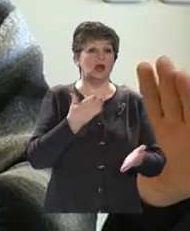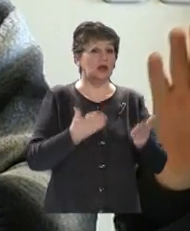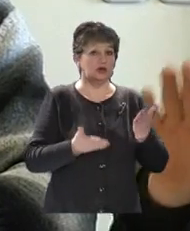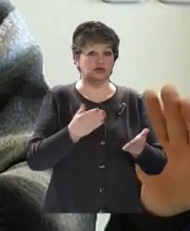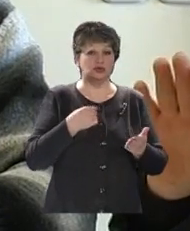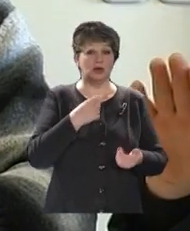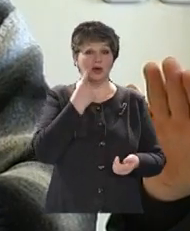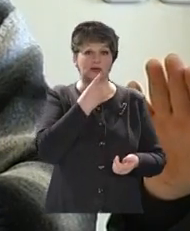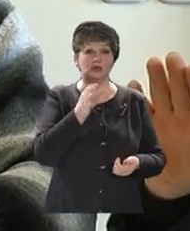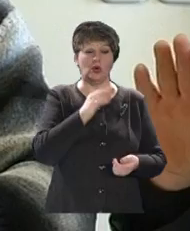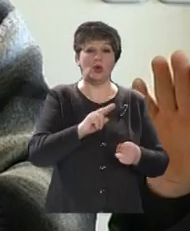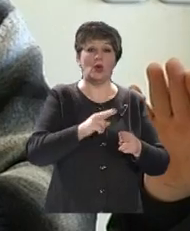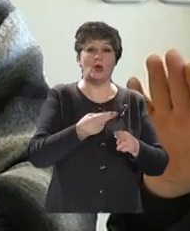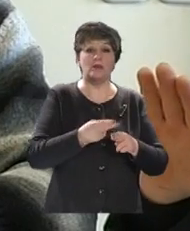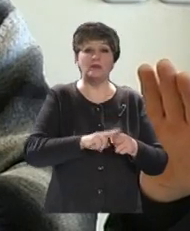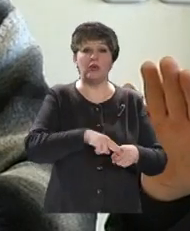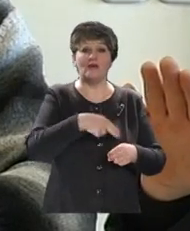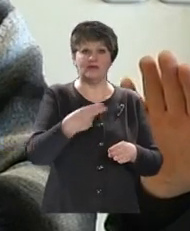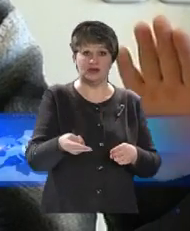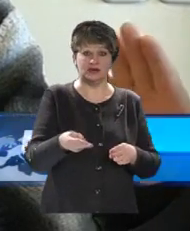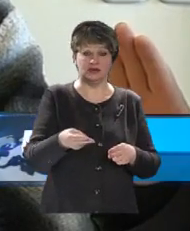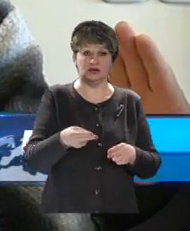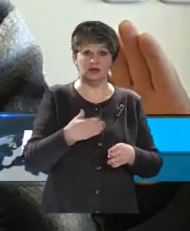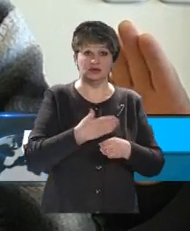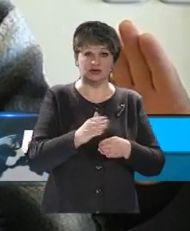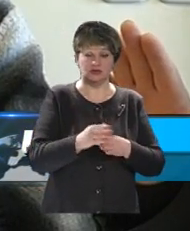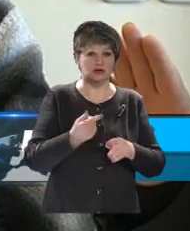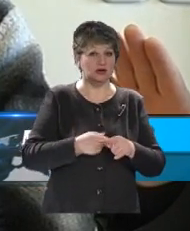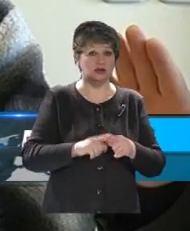мову про повернення кредиту, то тут я саме згоден. Тут ульот.